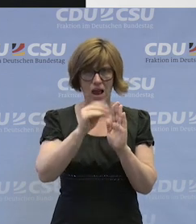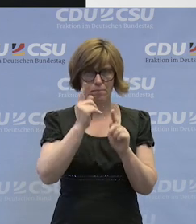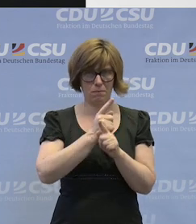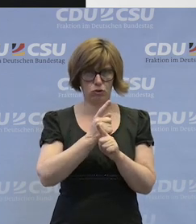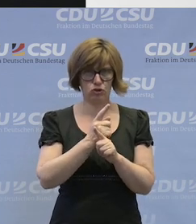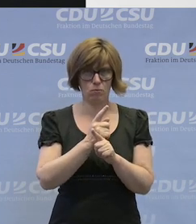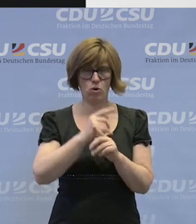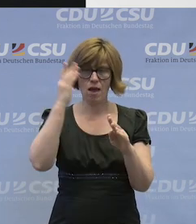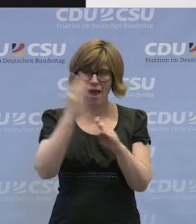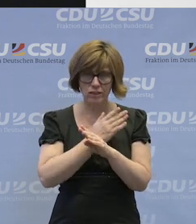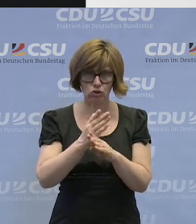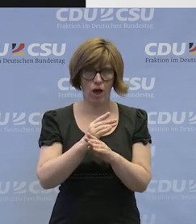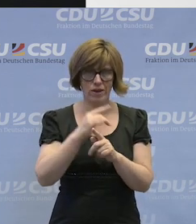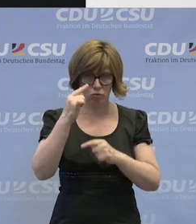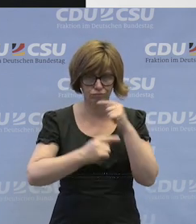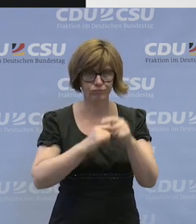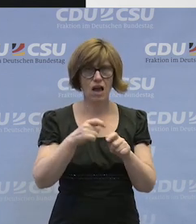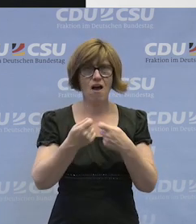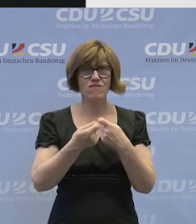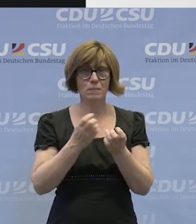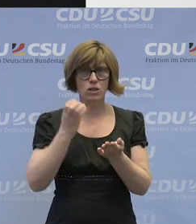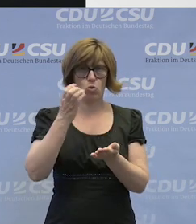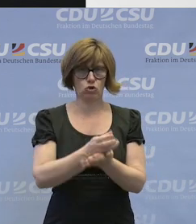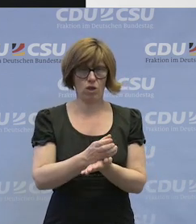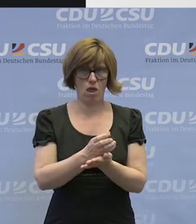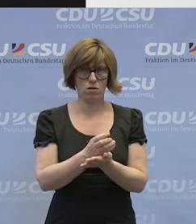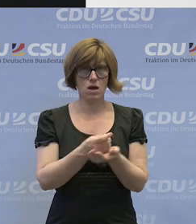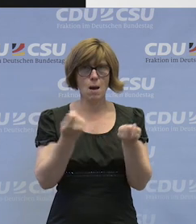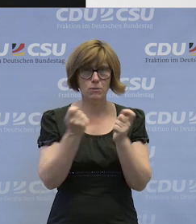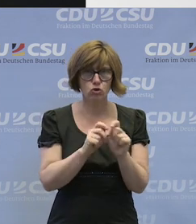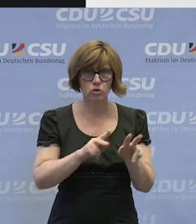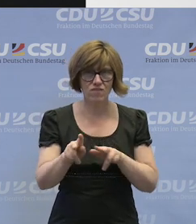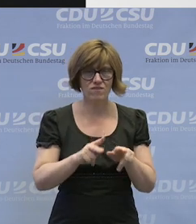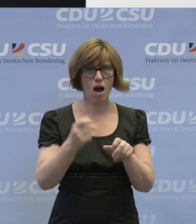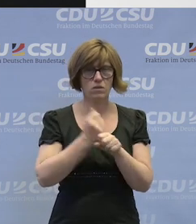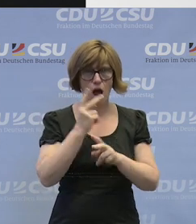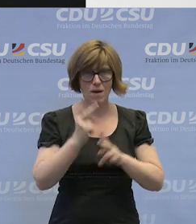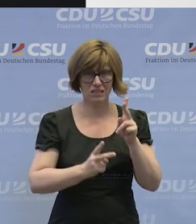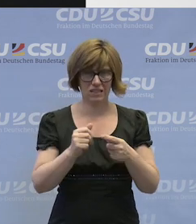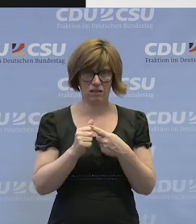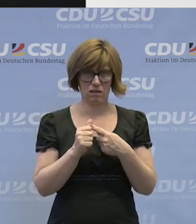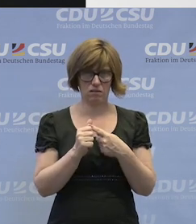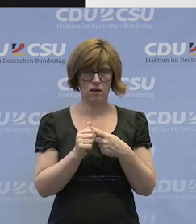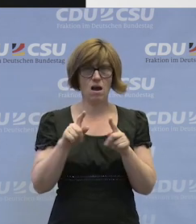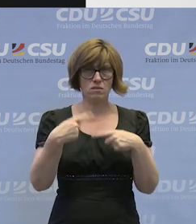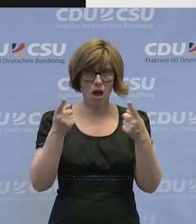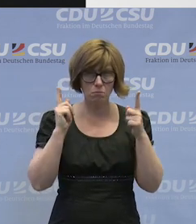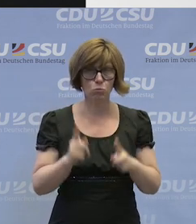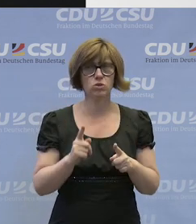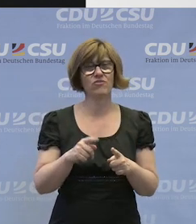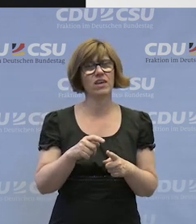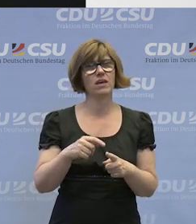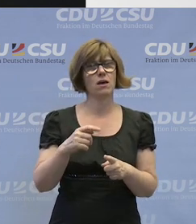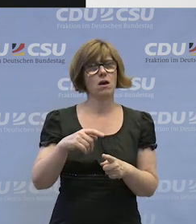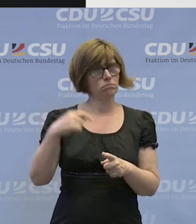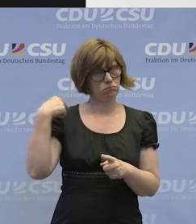Bestimmung, Entscheidung der Vermittlungsstelle, Beschlussverfahren, Arbeitsgericht. Nur dann muss man natürlich den Mut